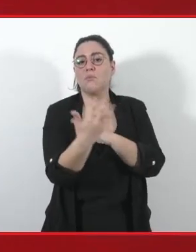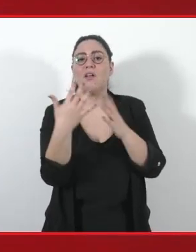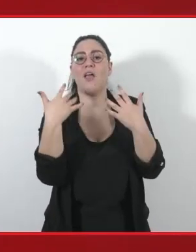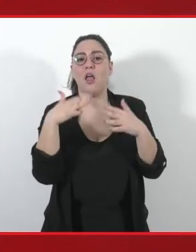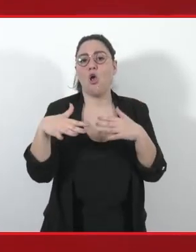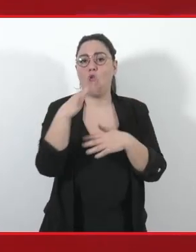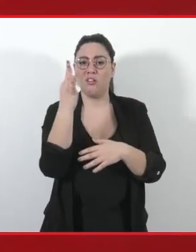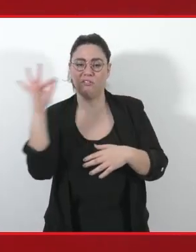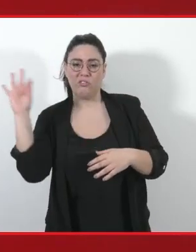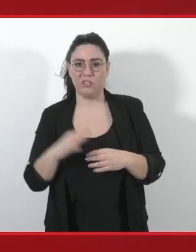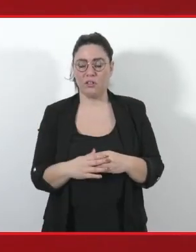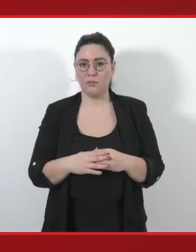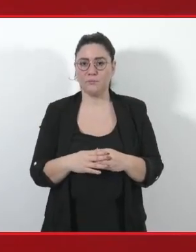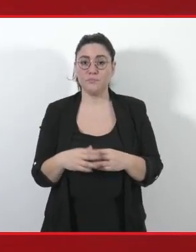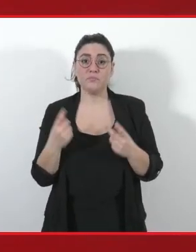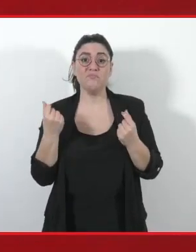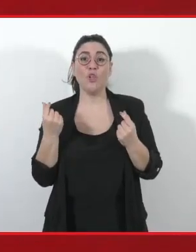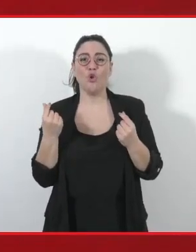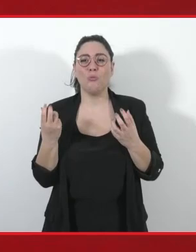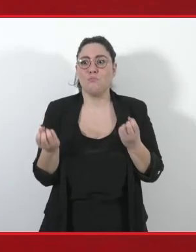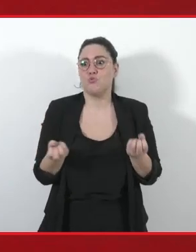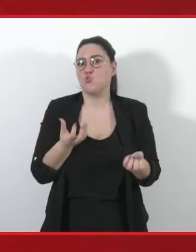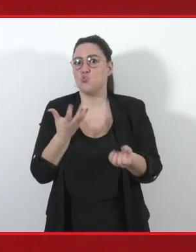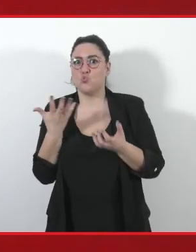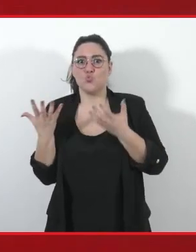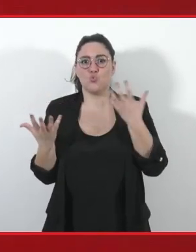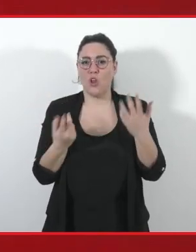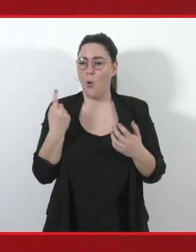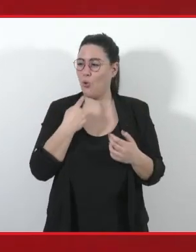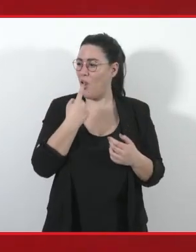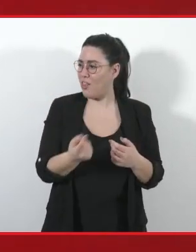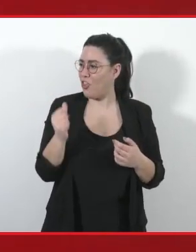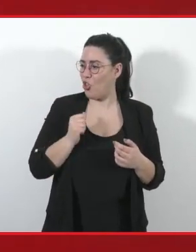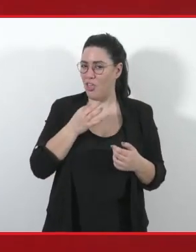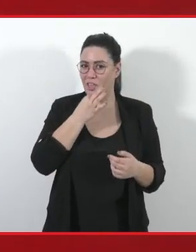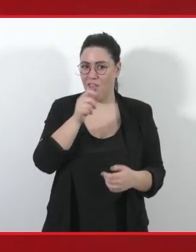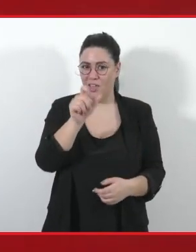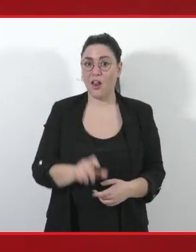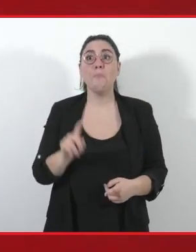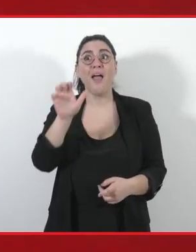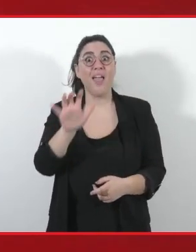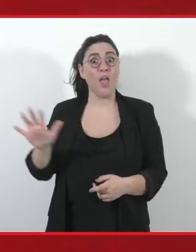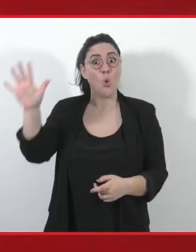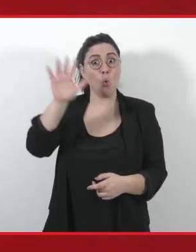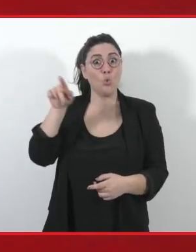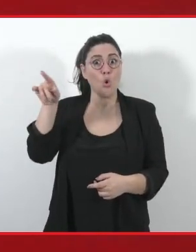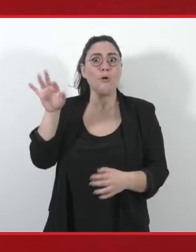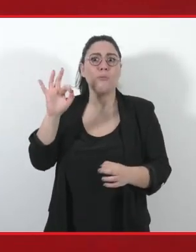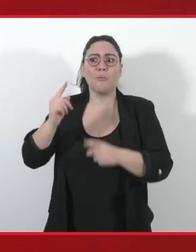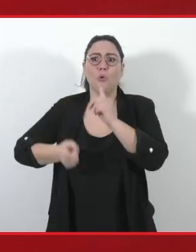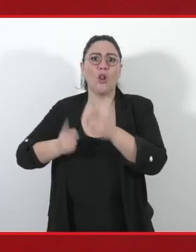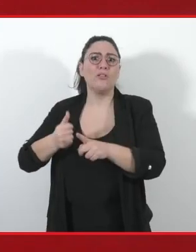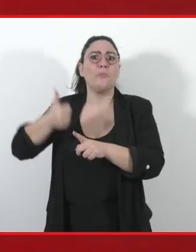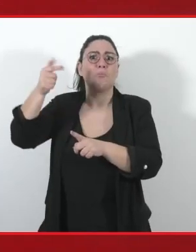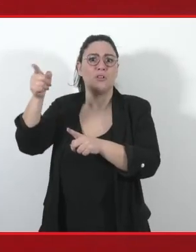L'economia brucia, ha detto qualcuno ieri da questo palco, ma l'Europa è anche il primo soggetto politico che davvero ha